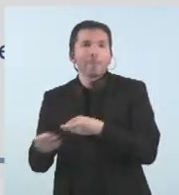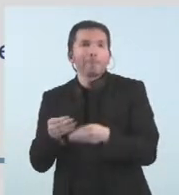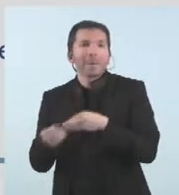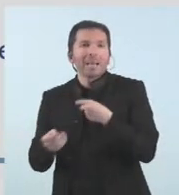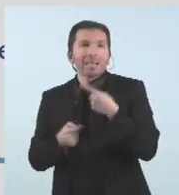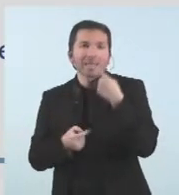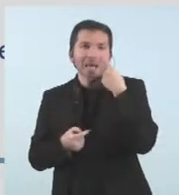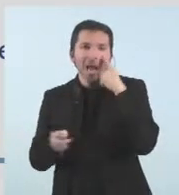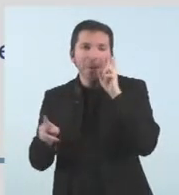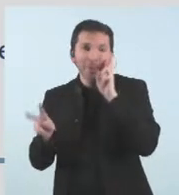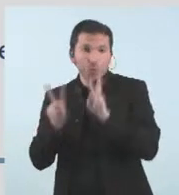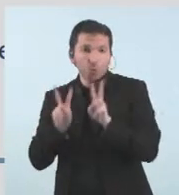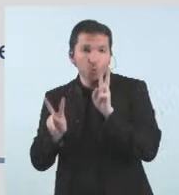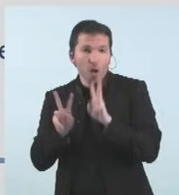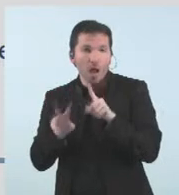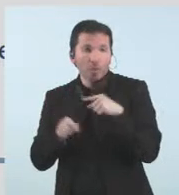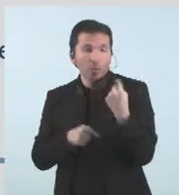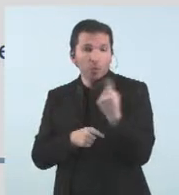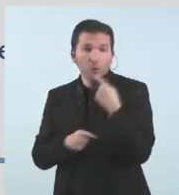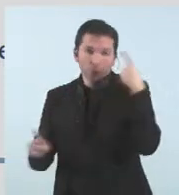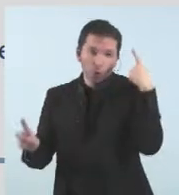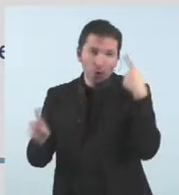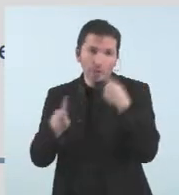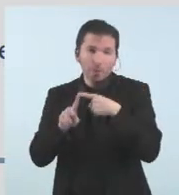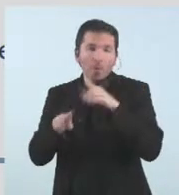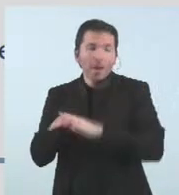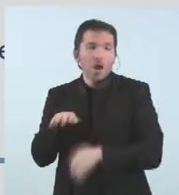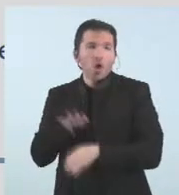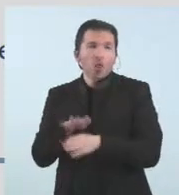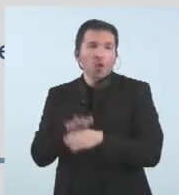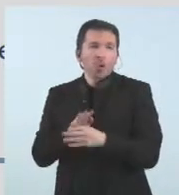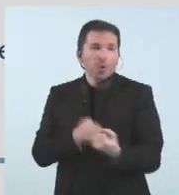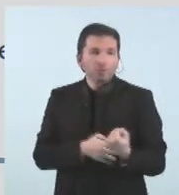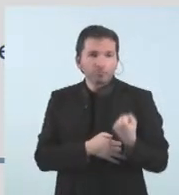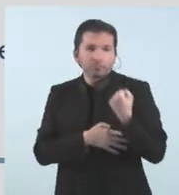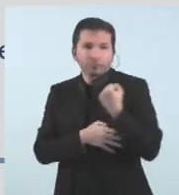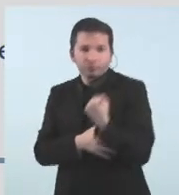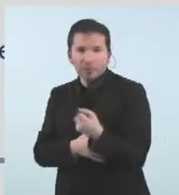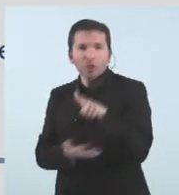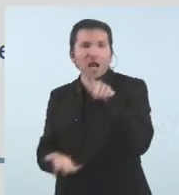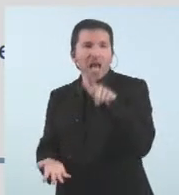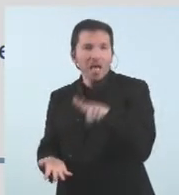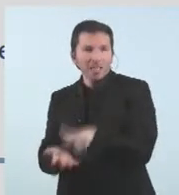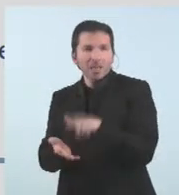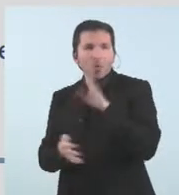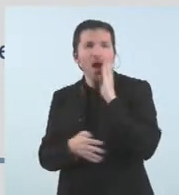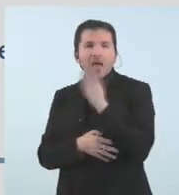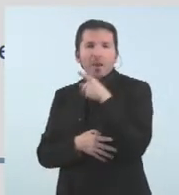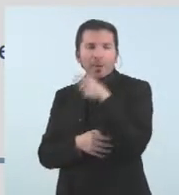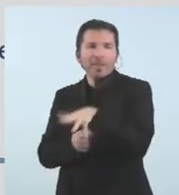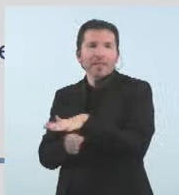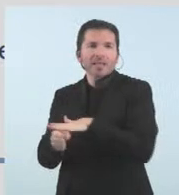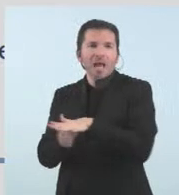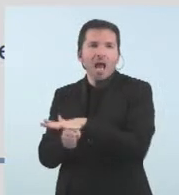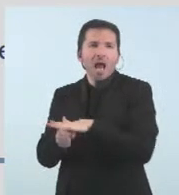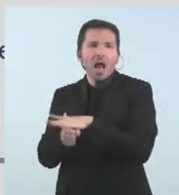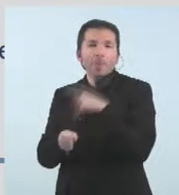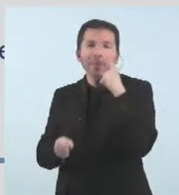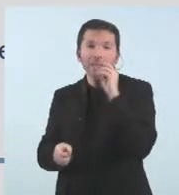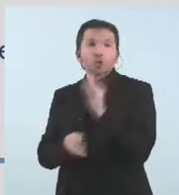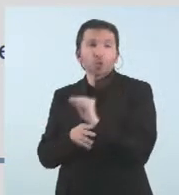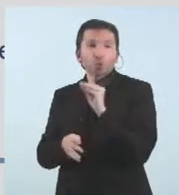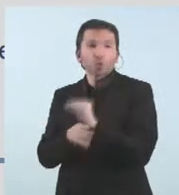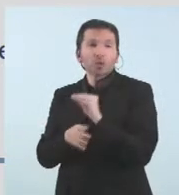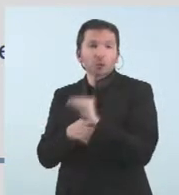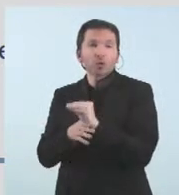la nostra aposta per seguir donant suport a la llengua a través d'aquest àmbit de subvenció passa